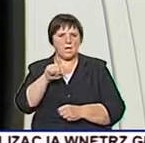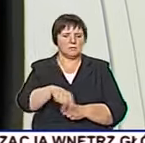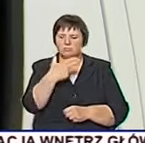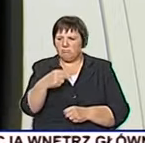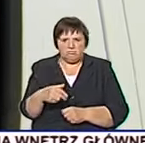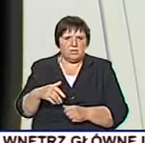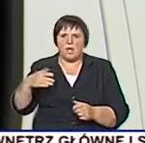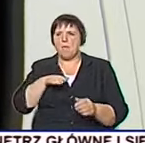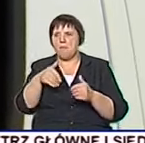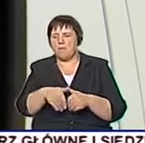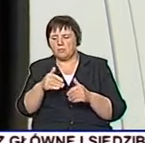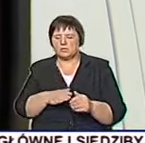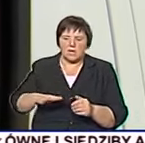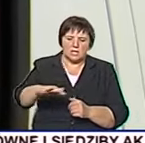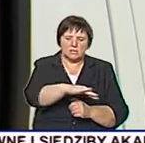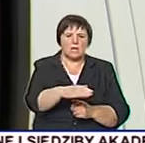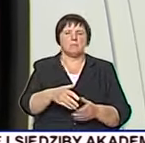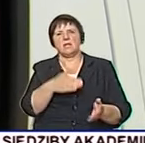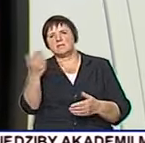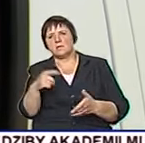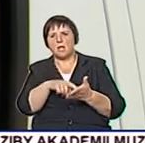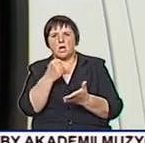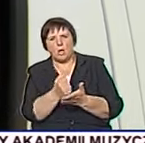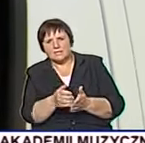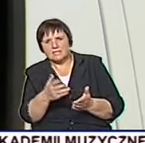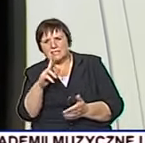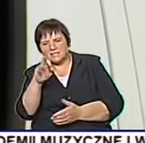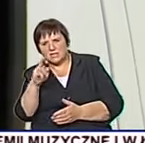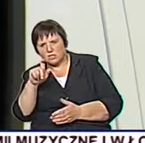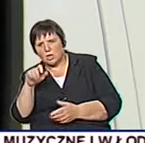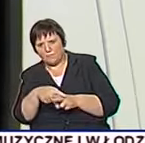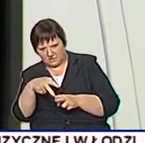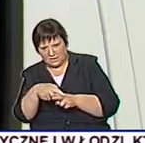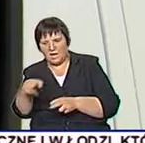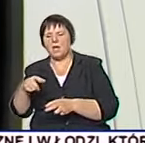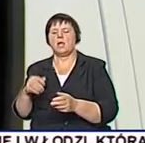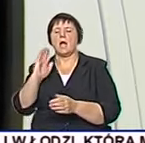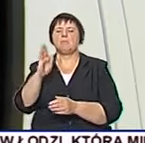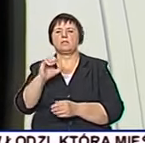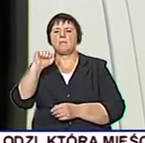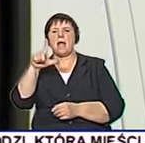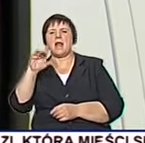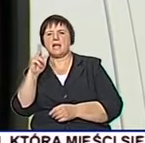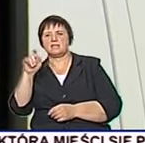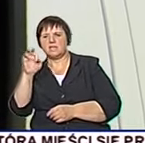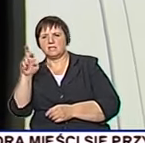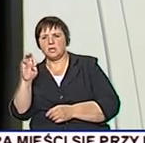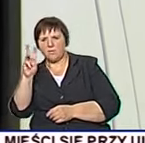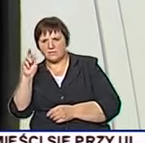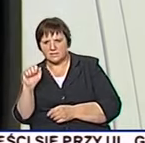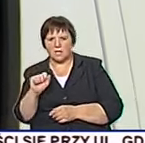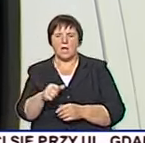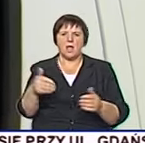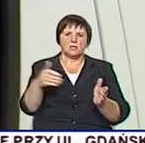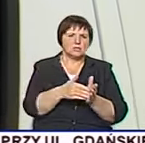skręcić. Następne to jest Konstantynowska, poprzednie chyba Aleksandrowska. Dopiero tak w Łodzi jest. Czyli trzeba